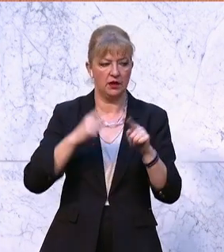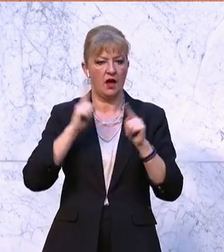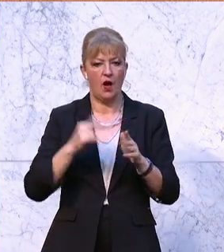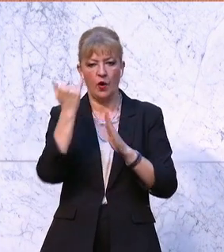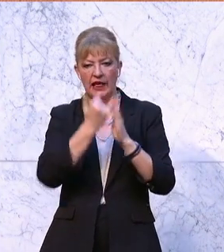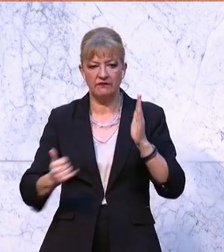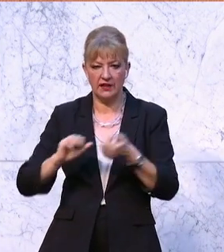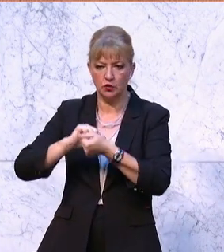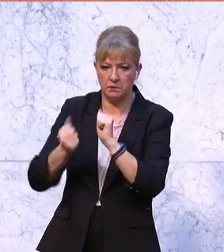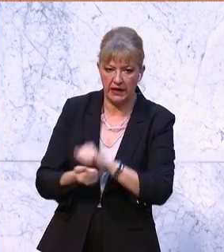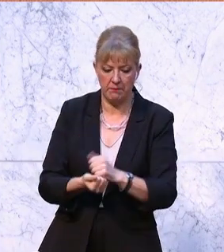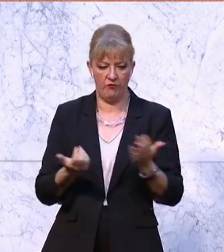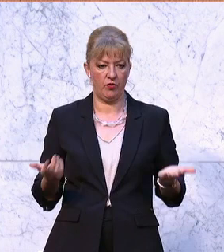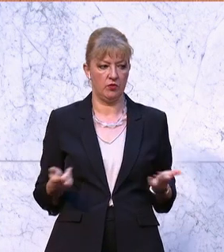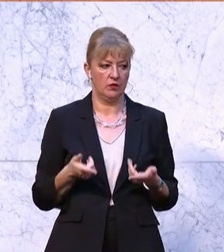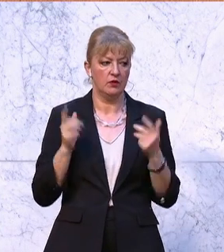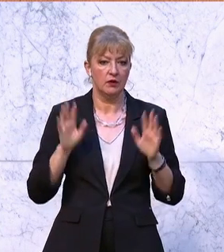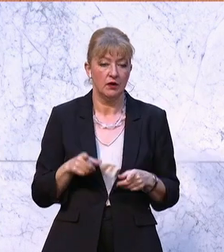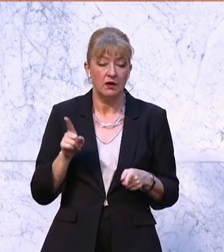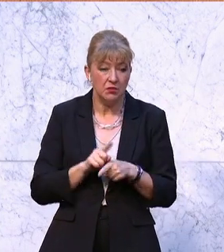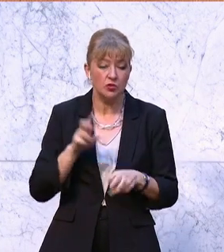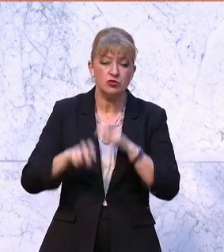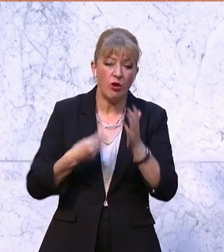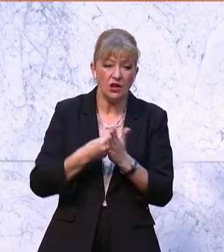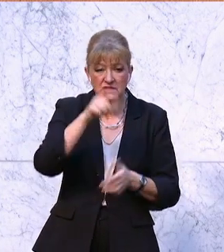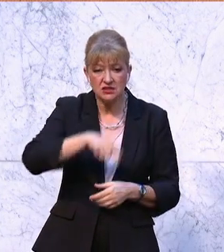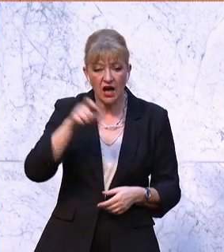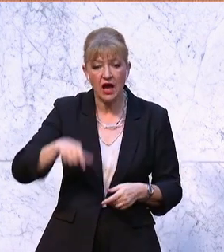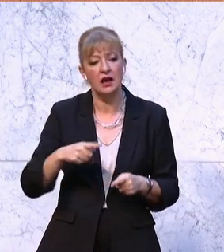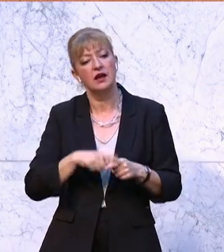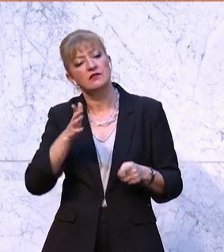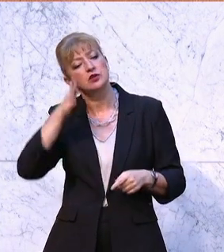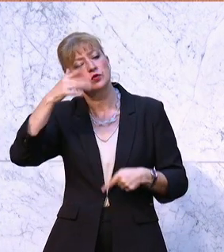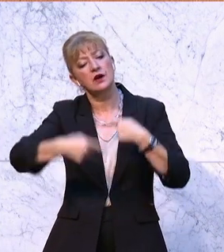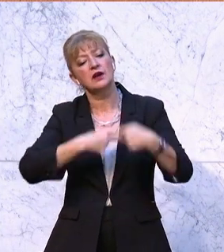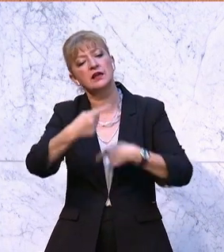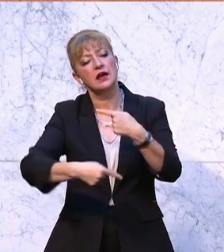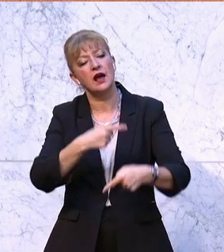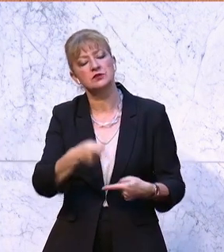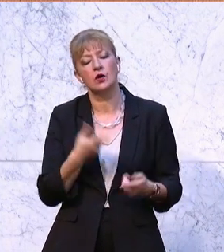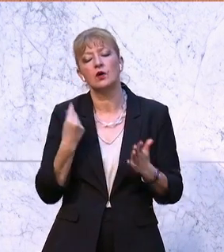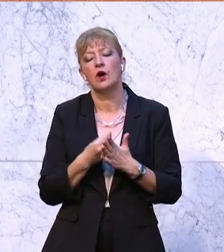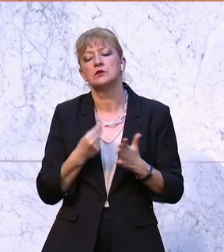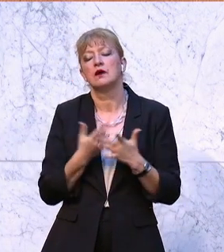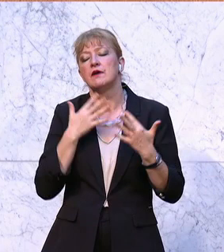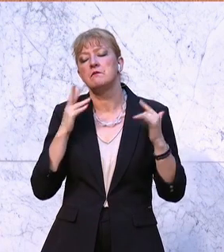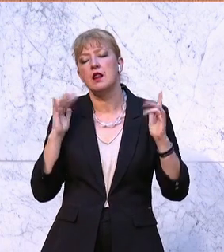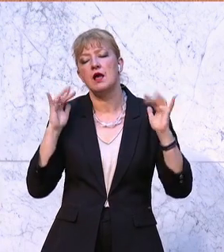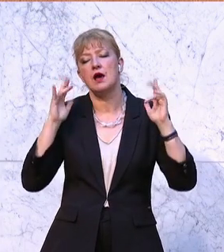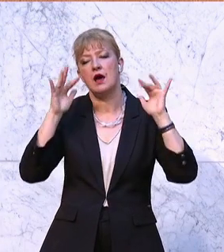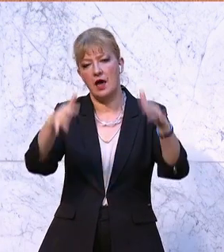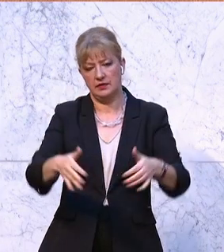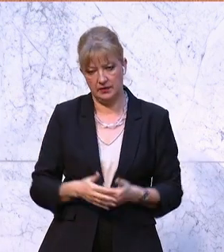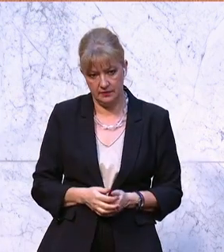Inflationsbekämpfung kostet die Steuerzahler und die zukünftigen Generationen viele Milliarden Euro.